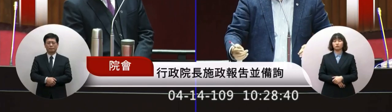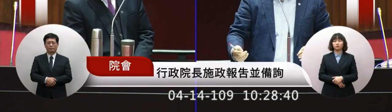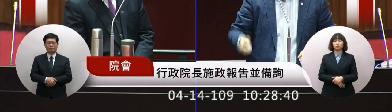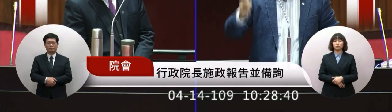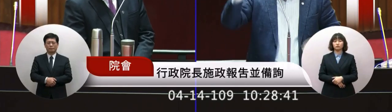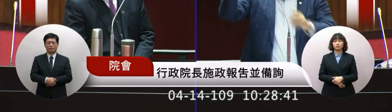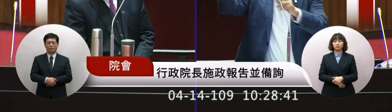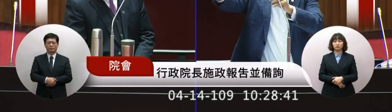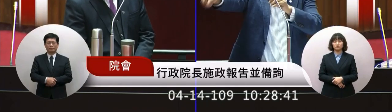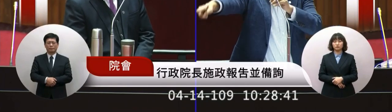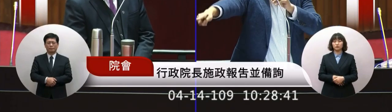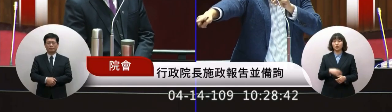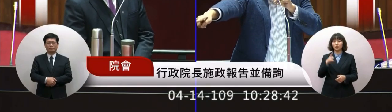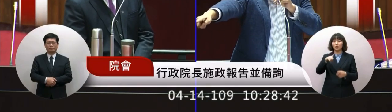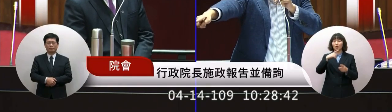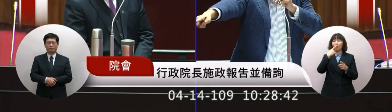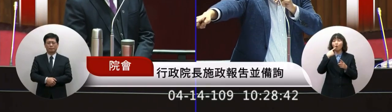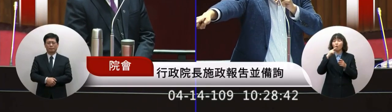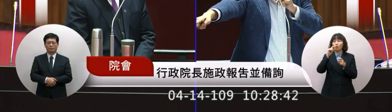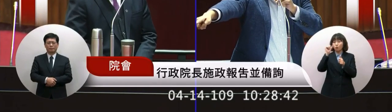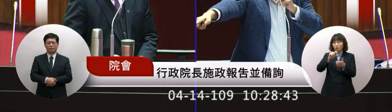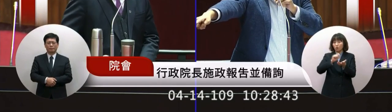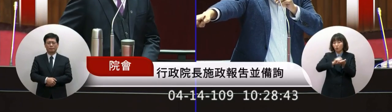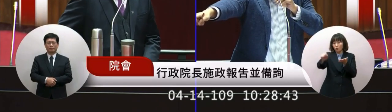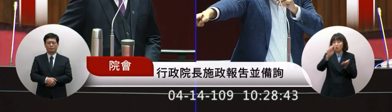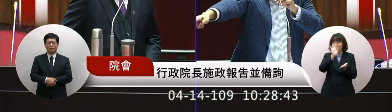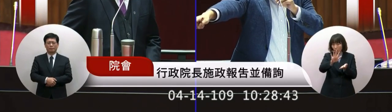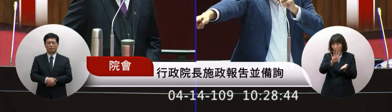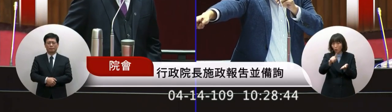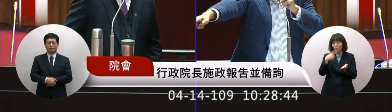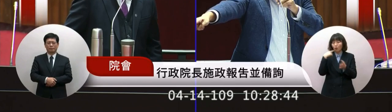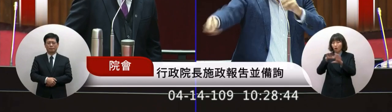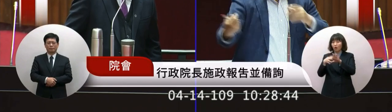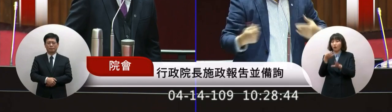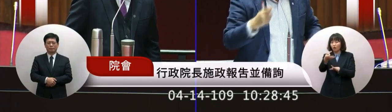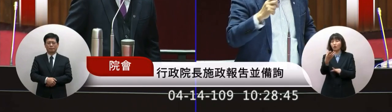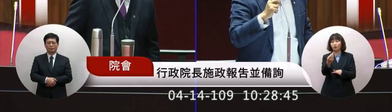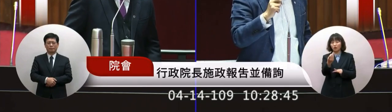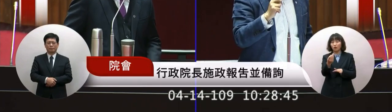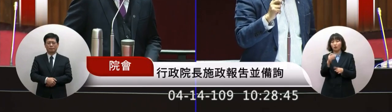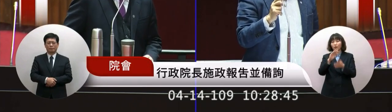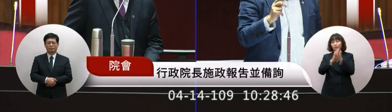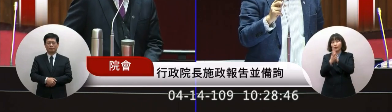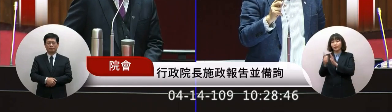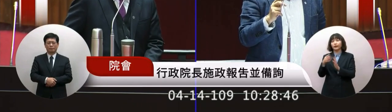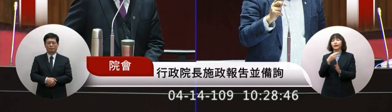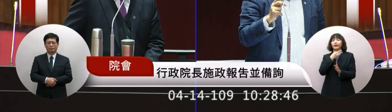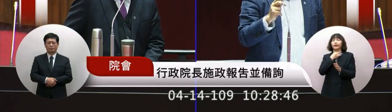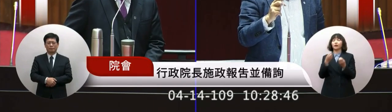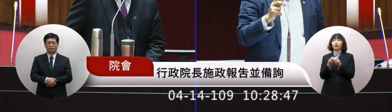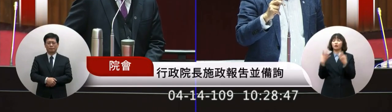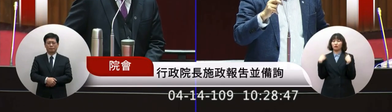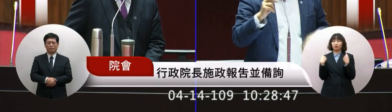你發單 我有幫你翻 你不叫 你是怎麼紓困